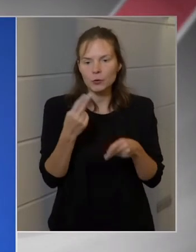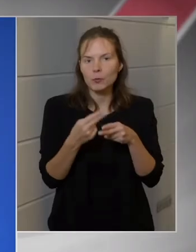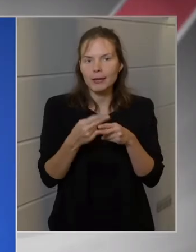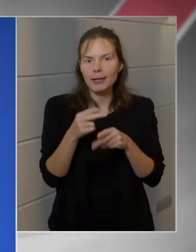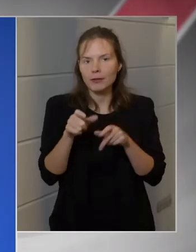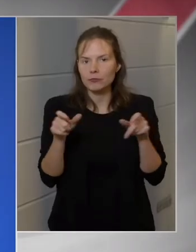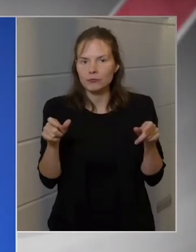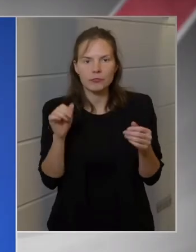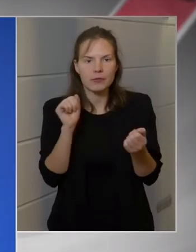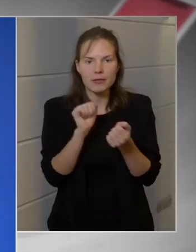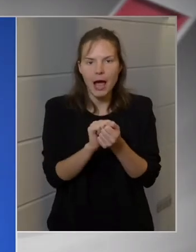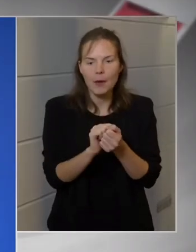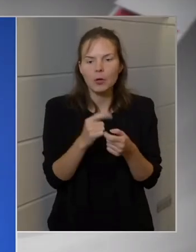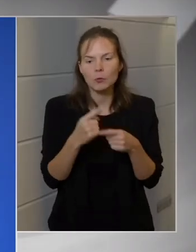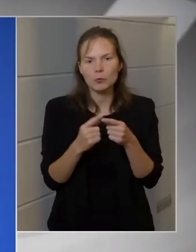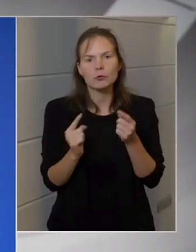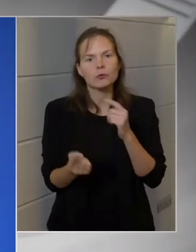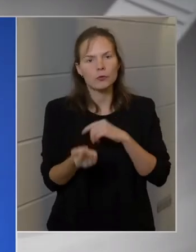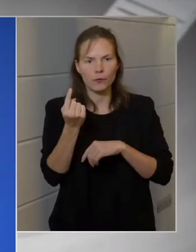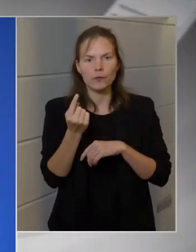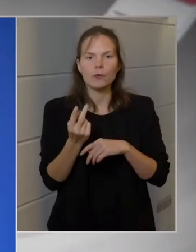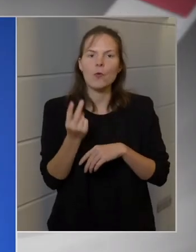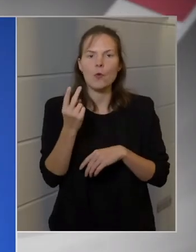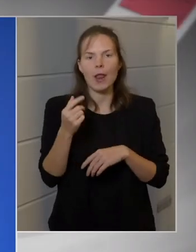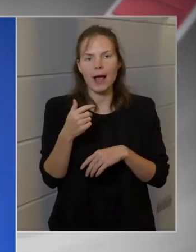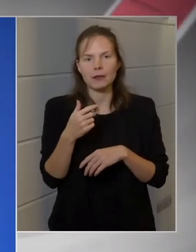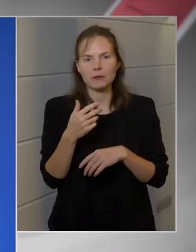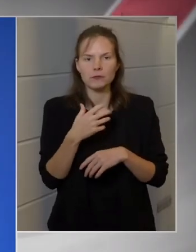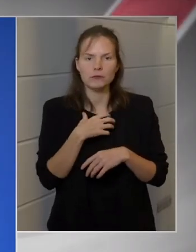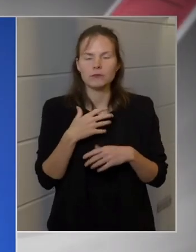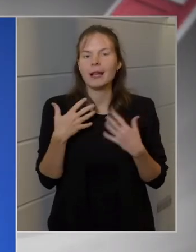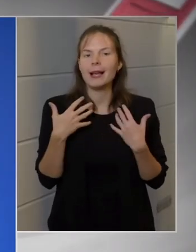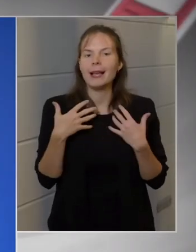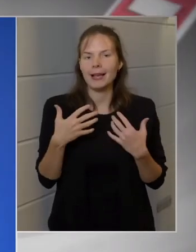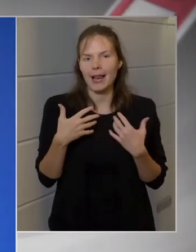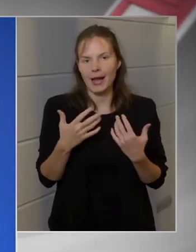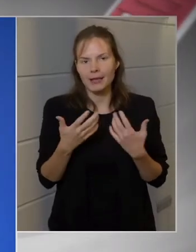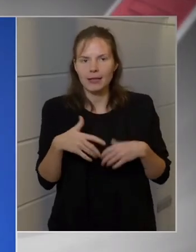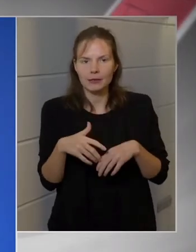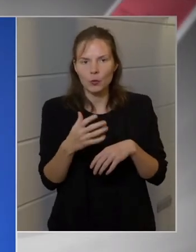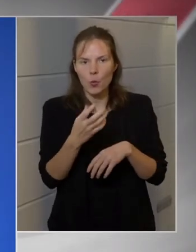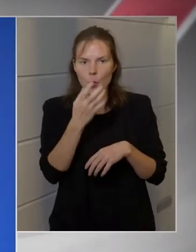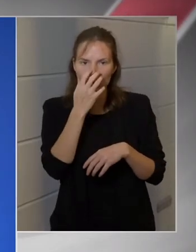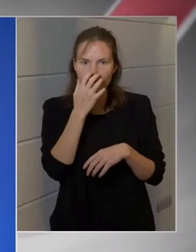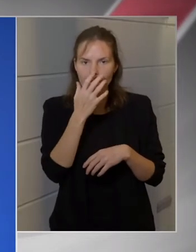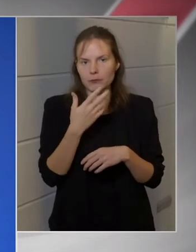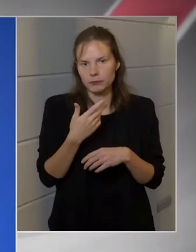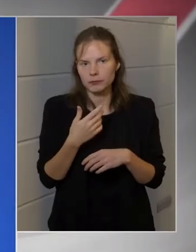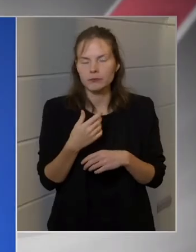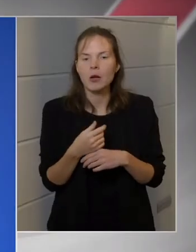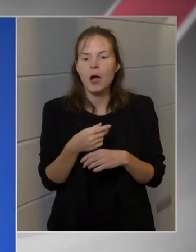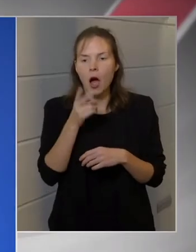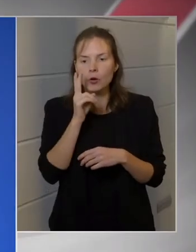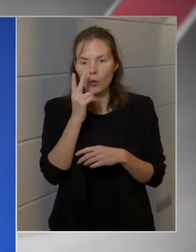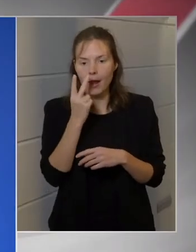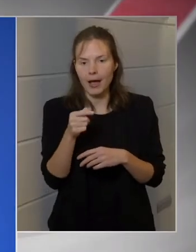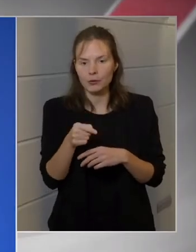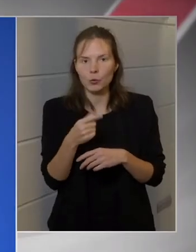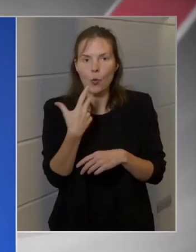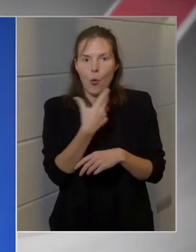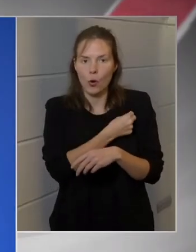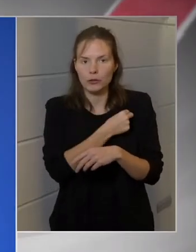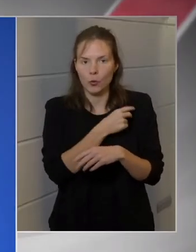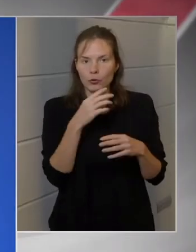a lélegeztető gépen ápolt betegek számát és a haláhozások számát, akkor egyértelmű, szignifikáns összefüggés talál az